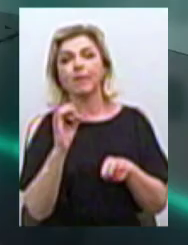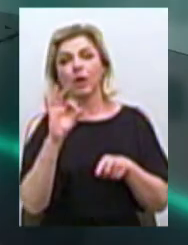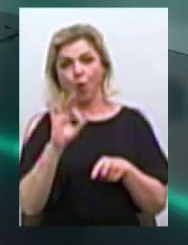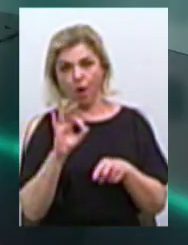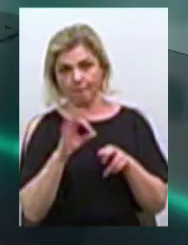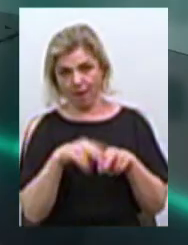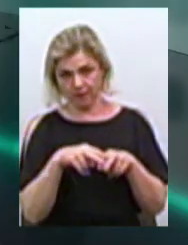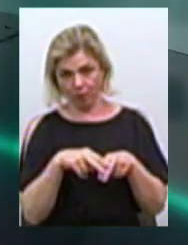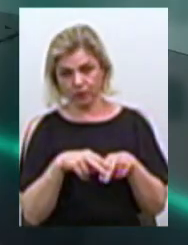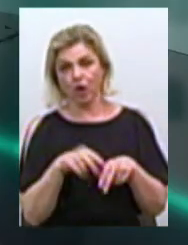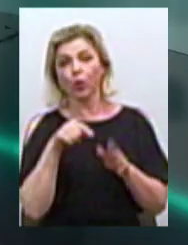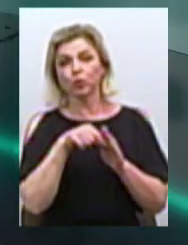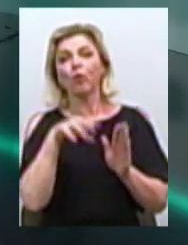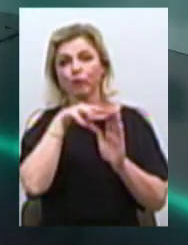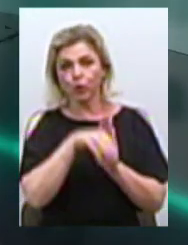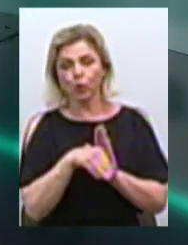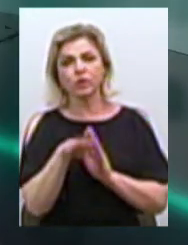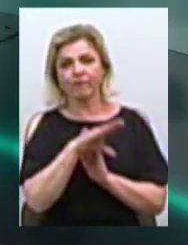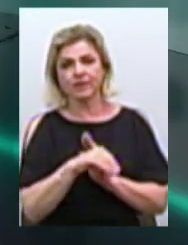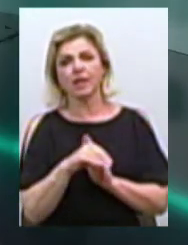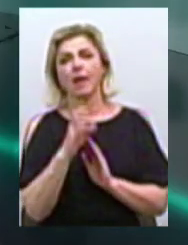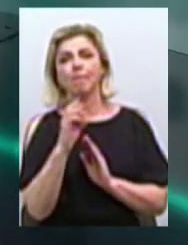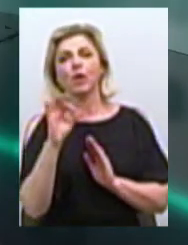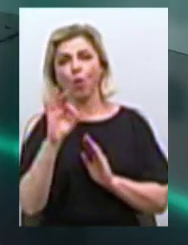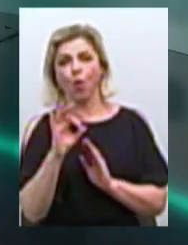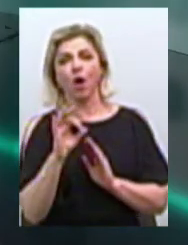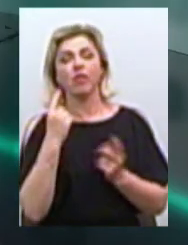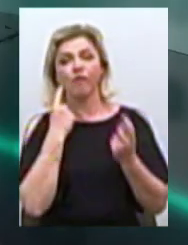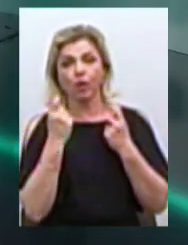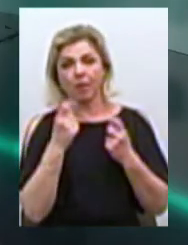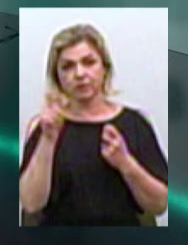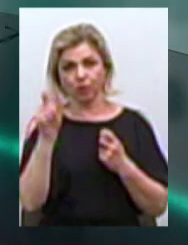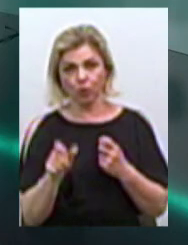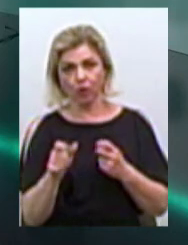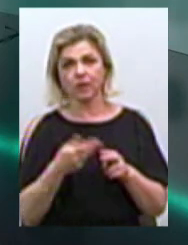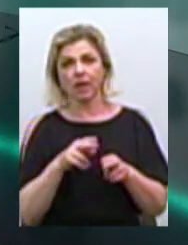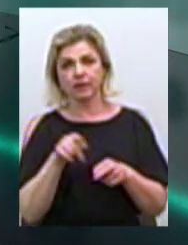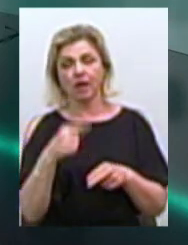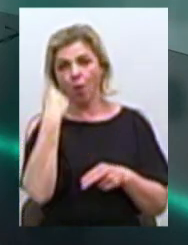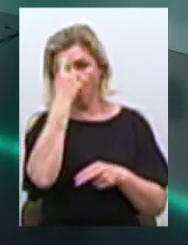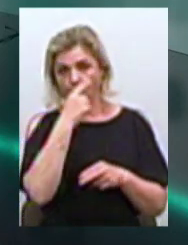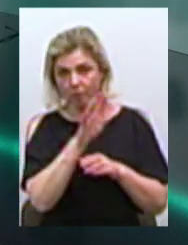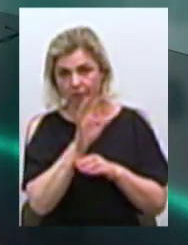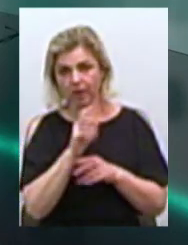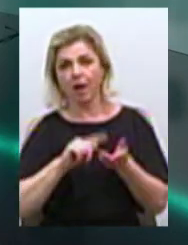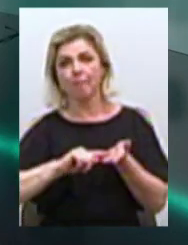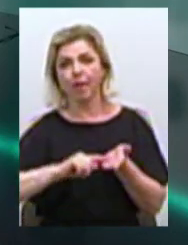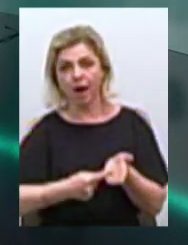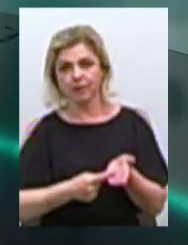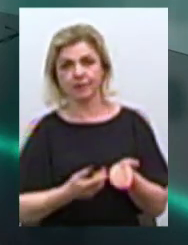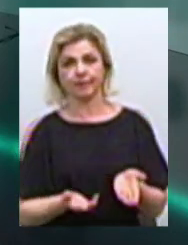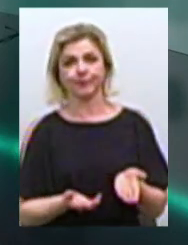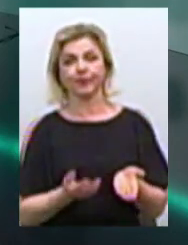тобто туди включені всі біометричні дані особи, зокрема, це образ обличчя, відбутки пальців,